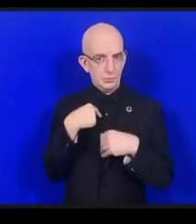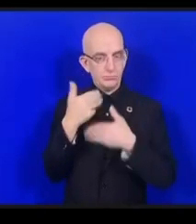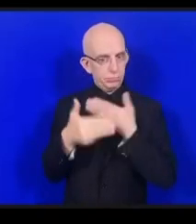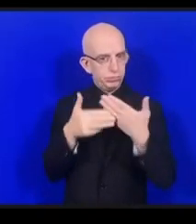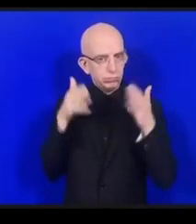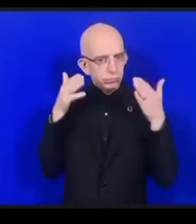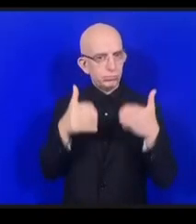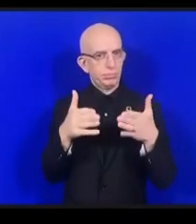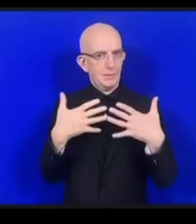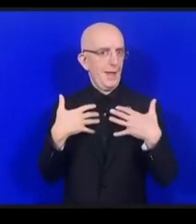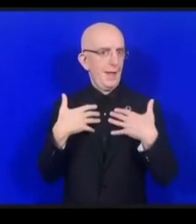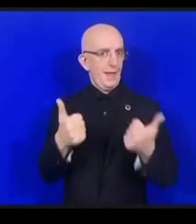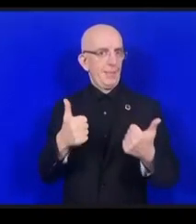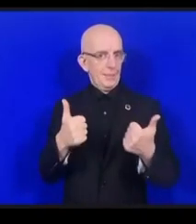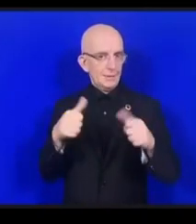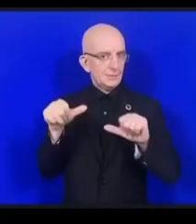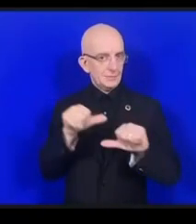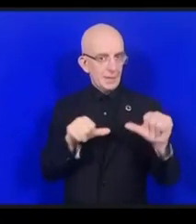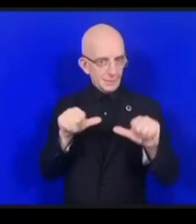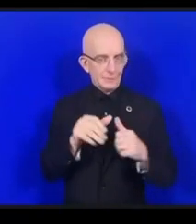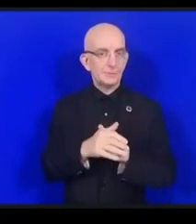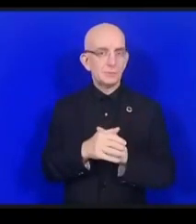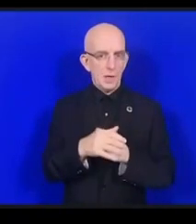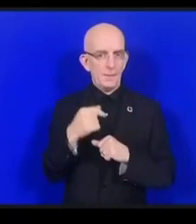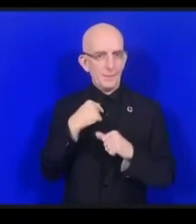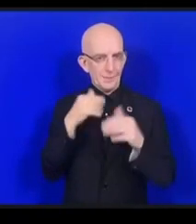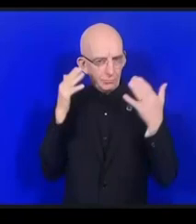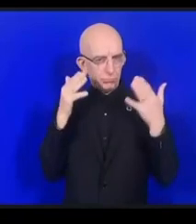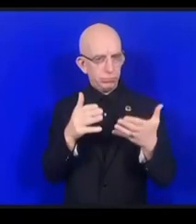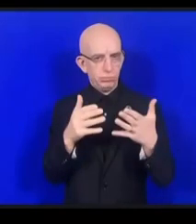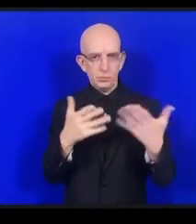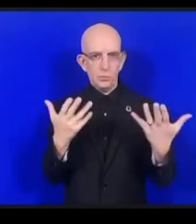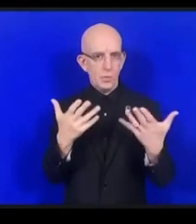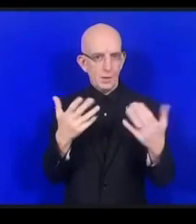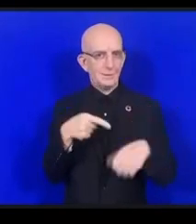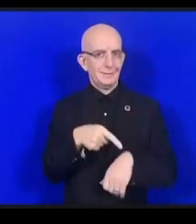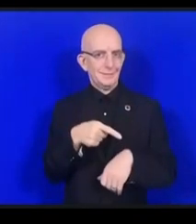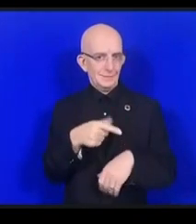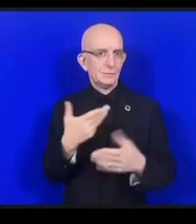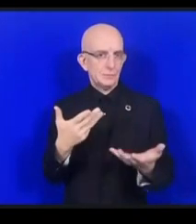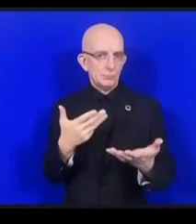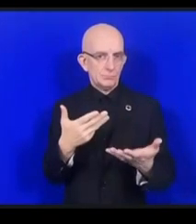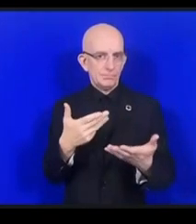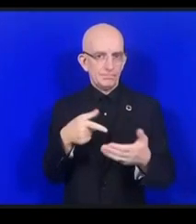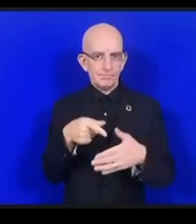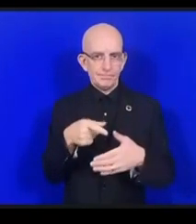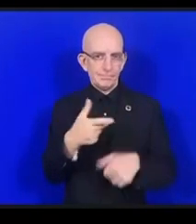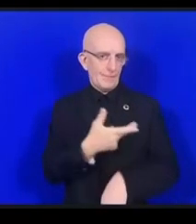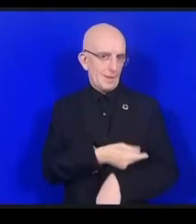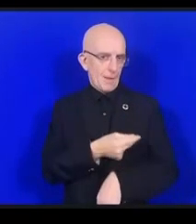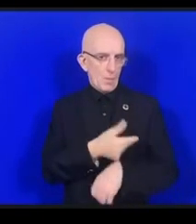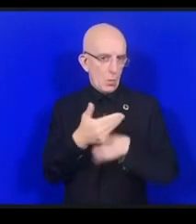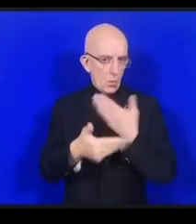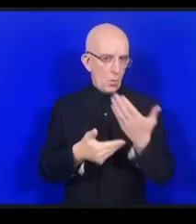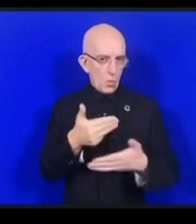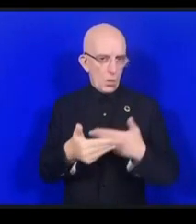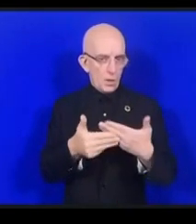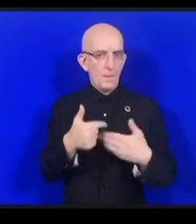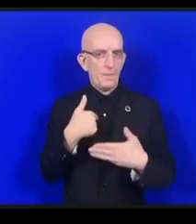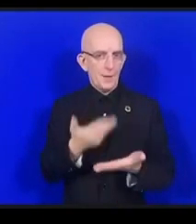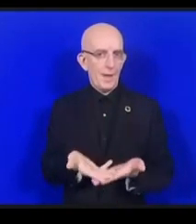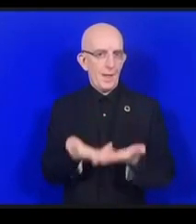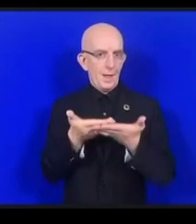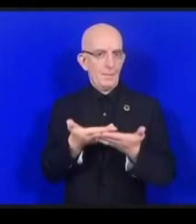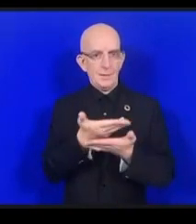Okohama et je suis dans la région Asie-Pacifique je travaille pour ceux qui sont en